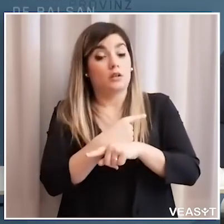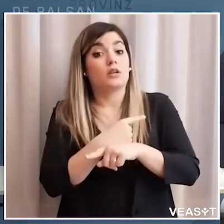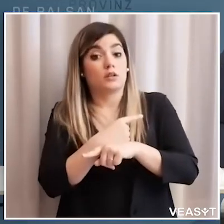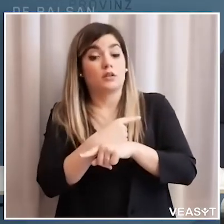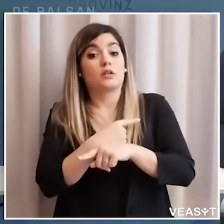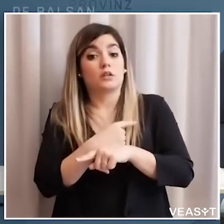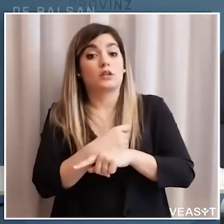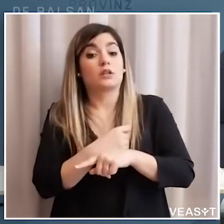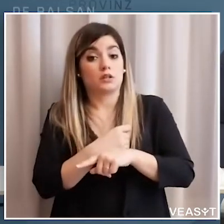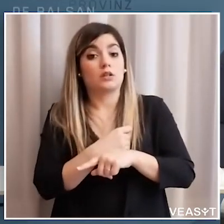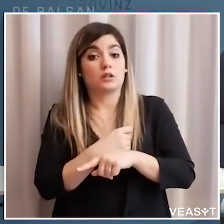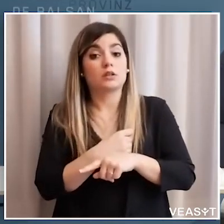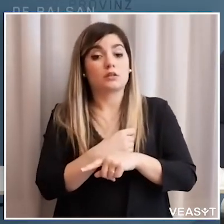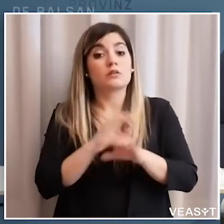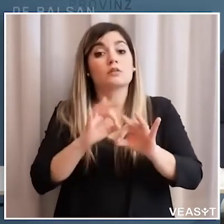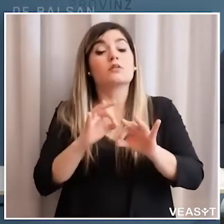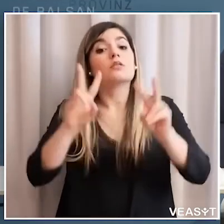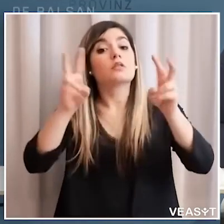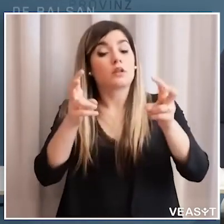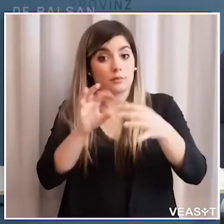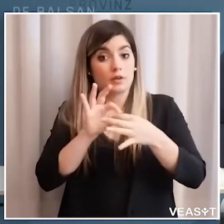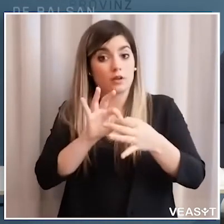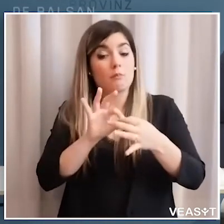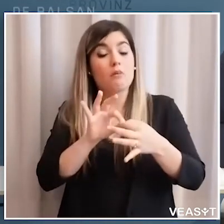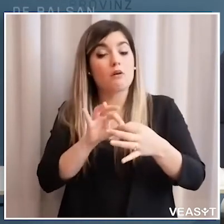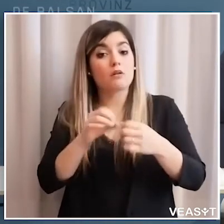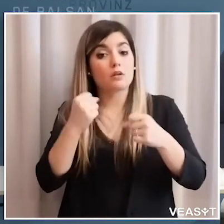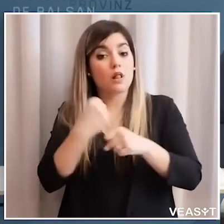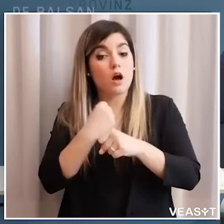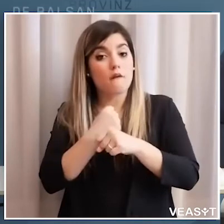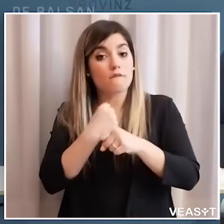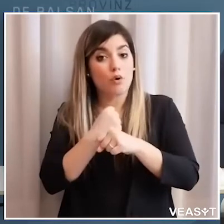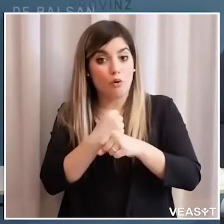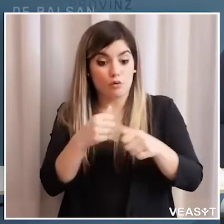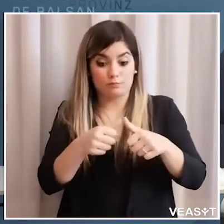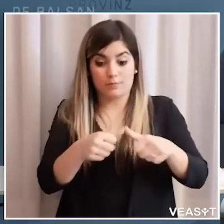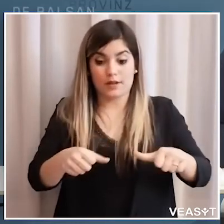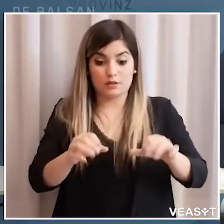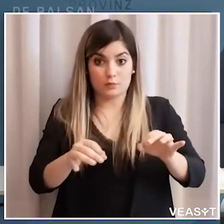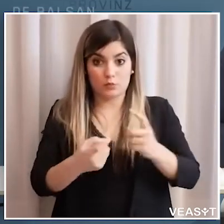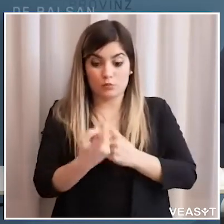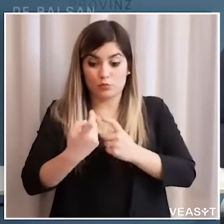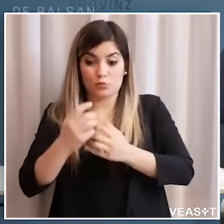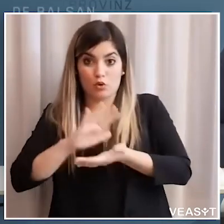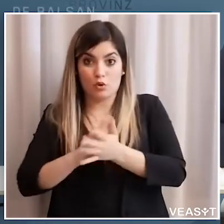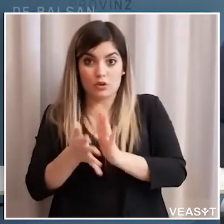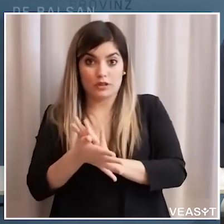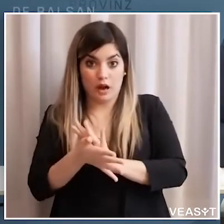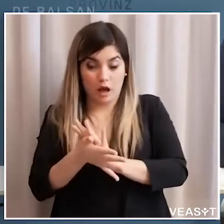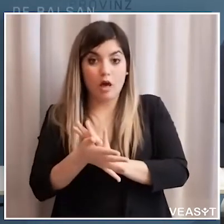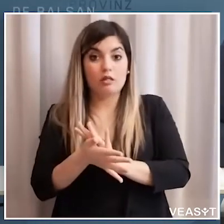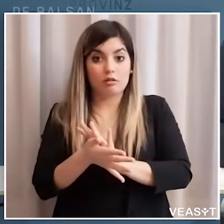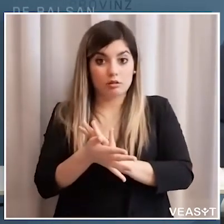lo status di assicurazione quando c'è un rapporto di lavoro ovviamente basato sui contratti